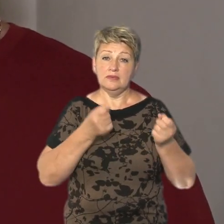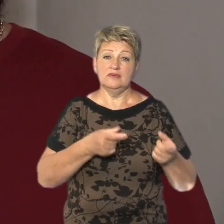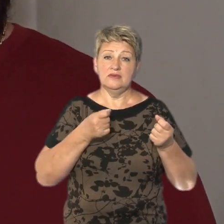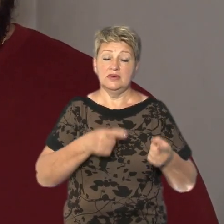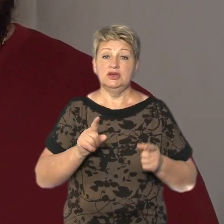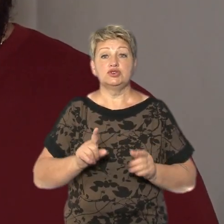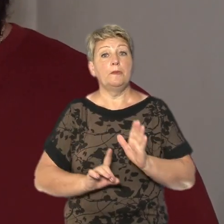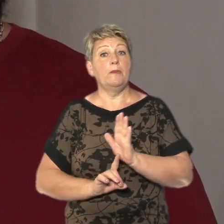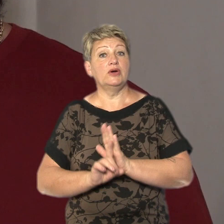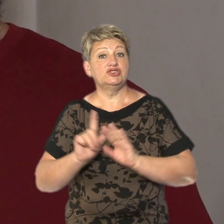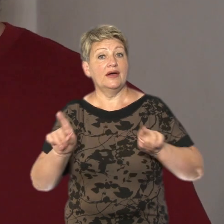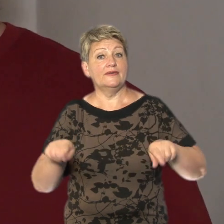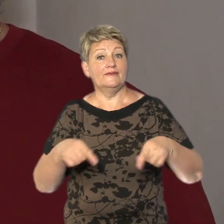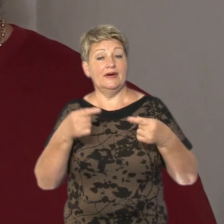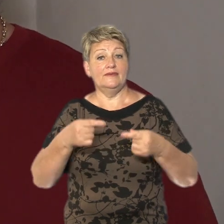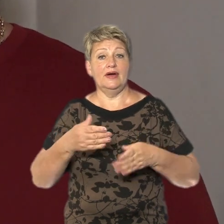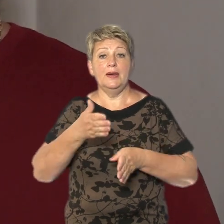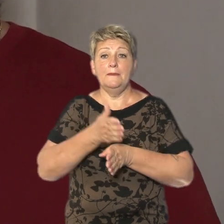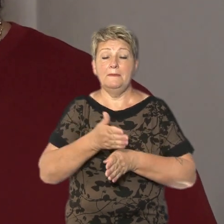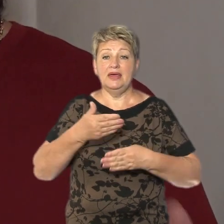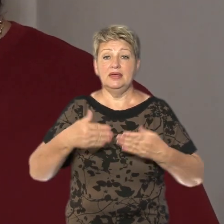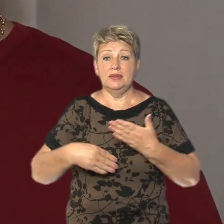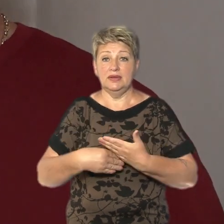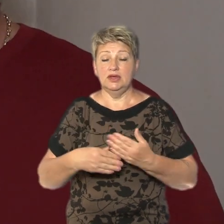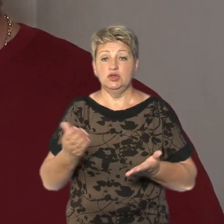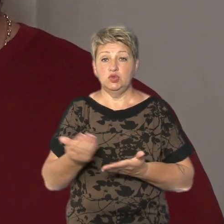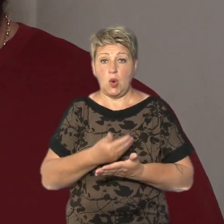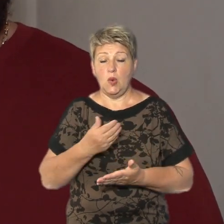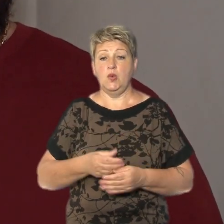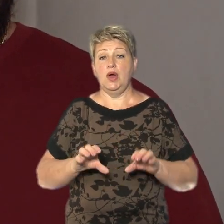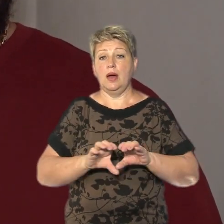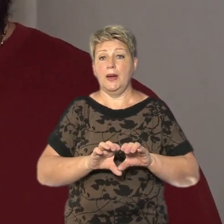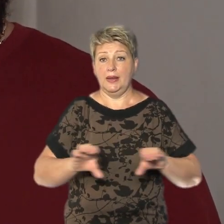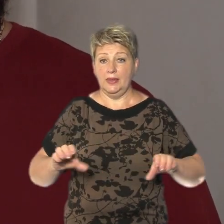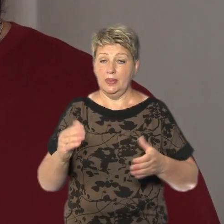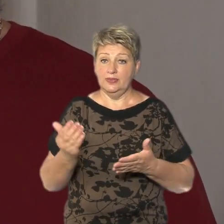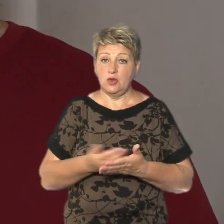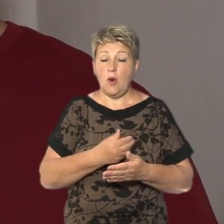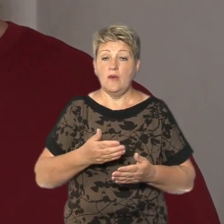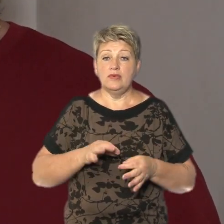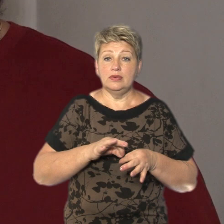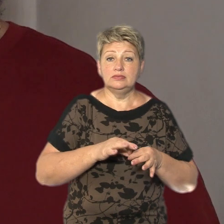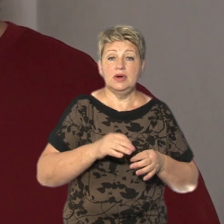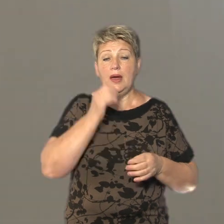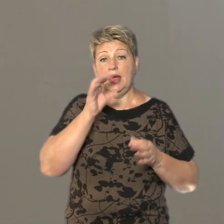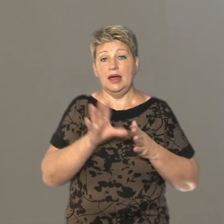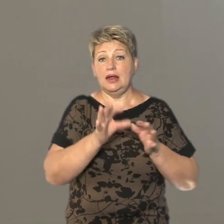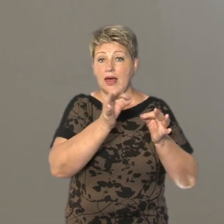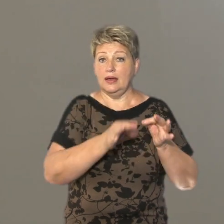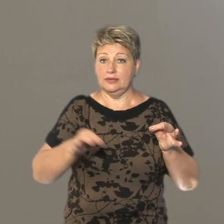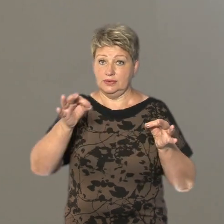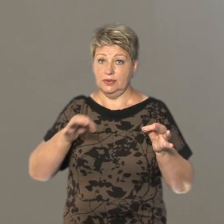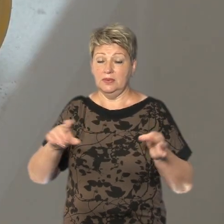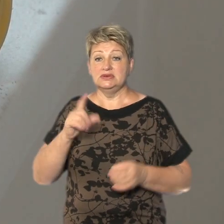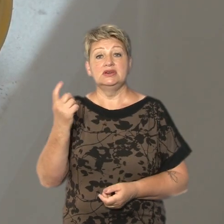почати відновлювати перестінки нові ставити, каналізацію розкладати, нову електрику проводити. За